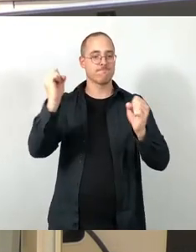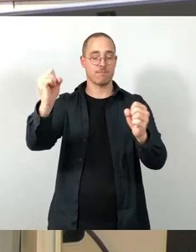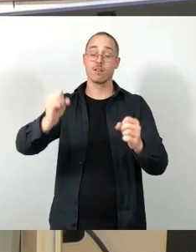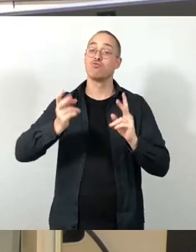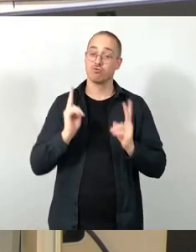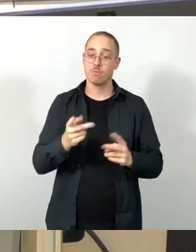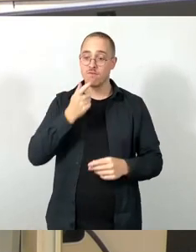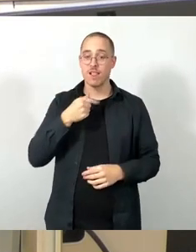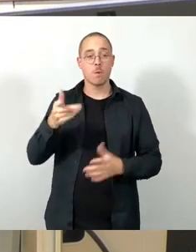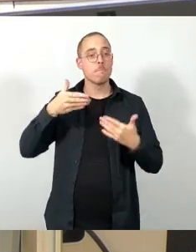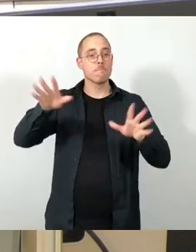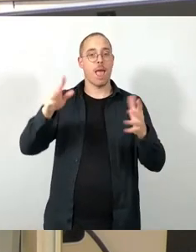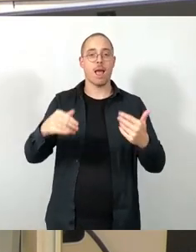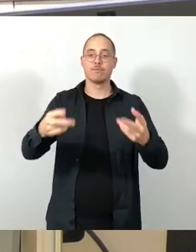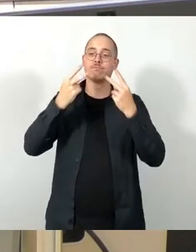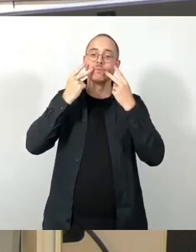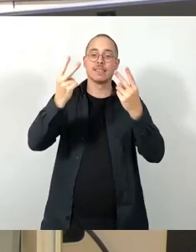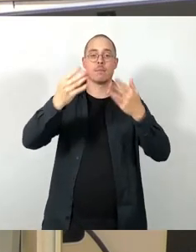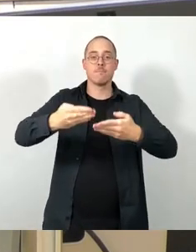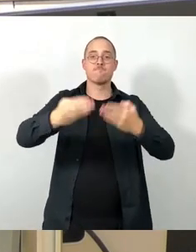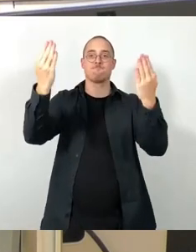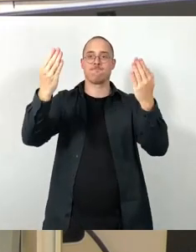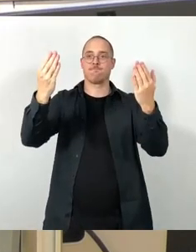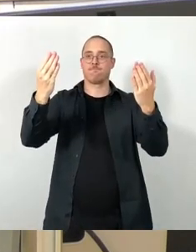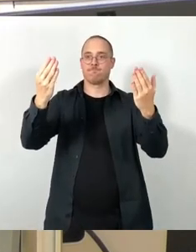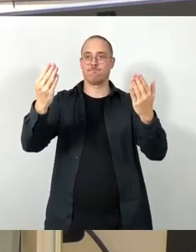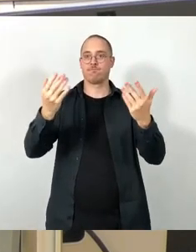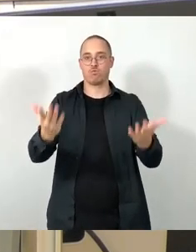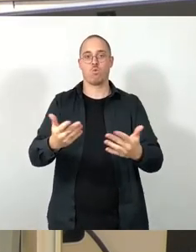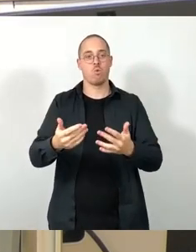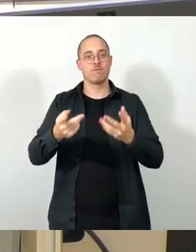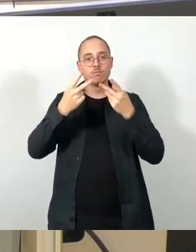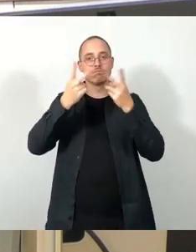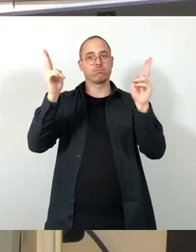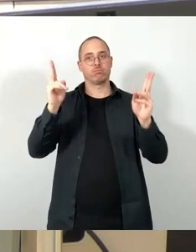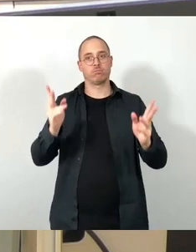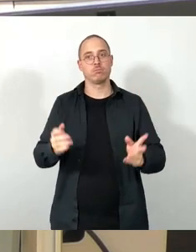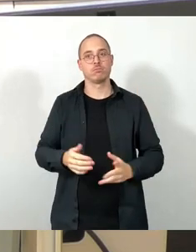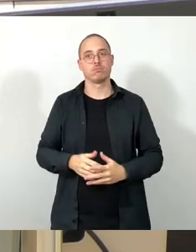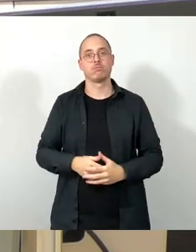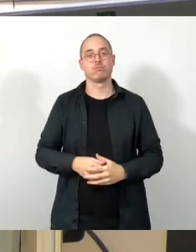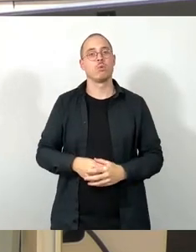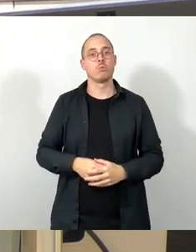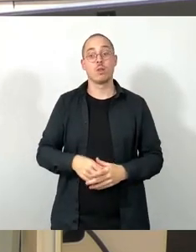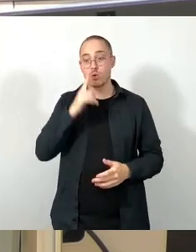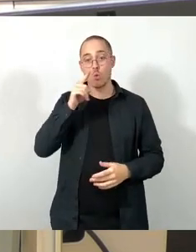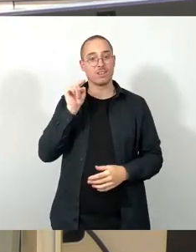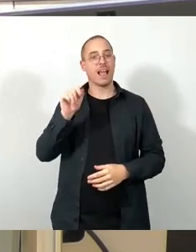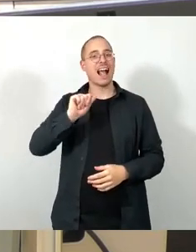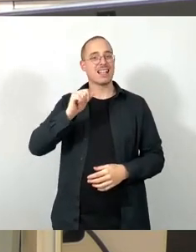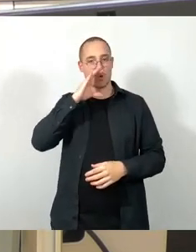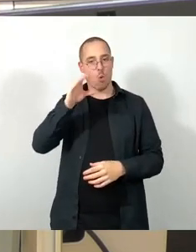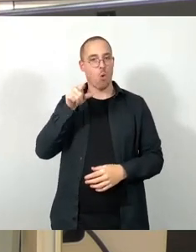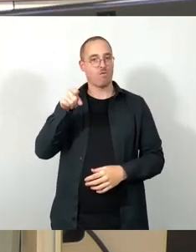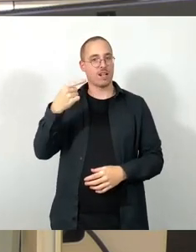das ist Gegenstand der Konzepte für das Jahr 2024. Allein im Kruner, im Akazienhof, waren im